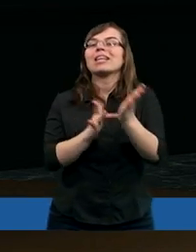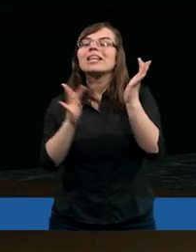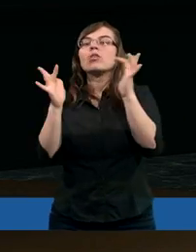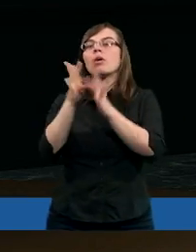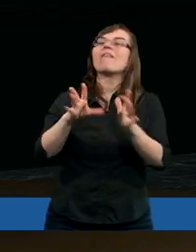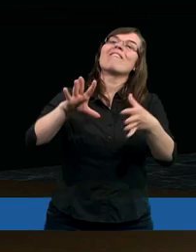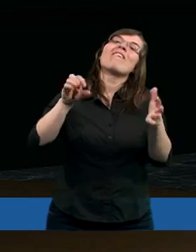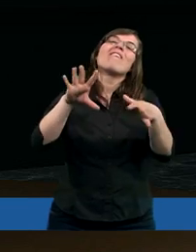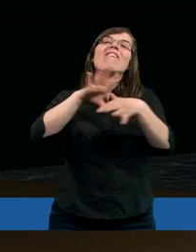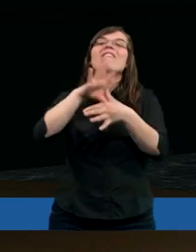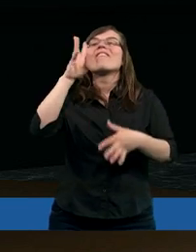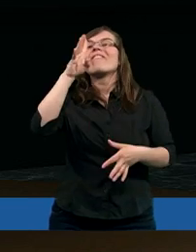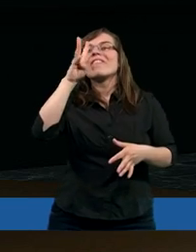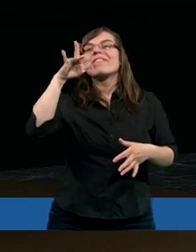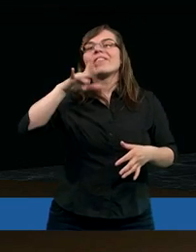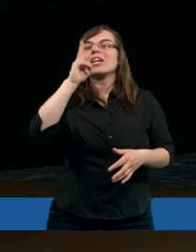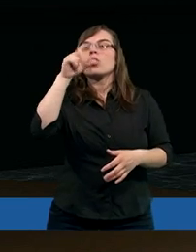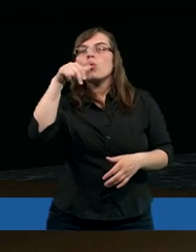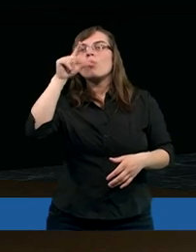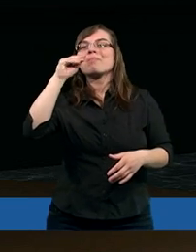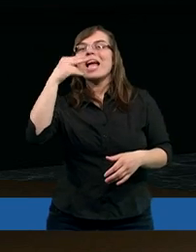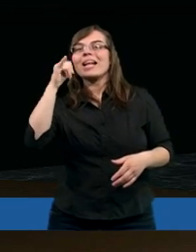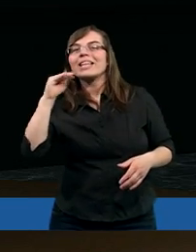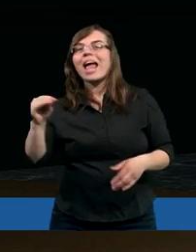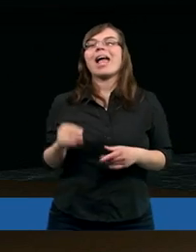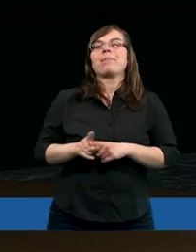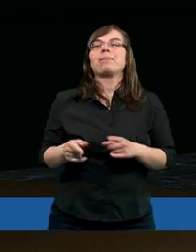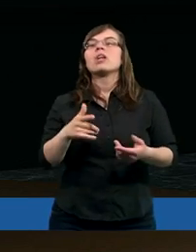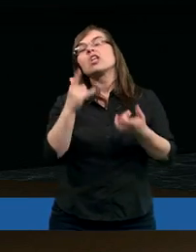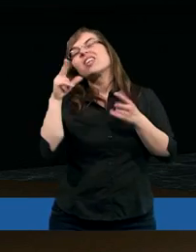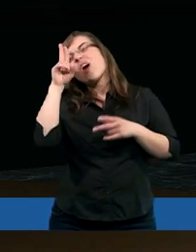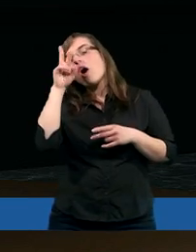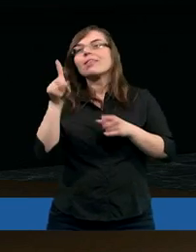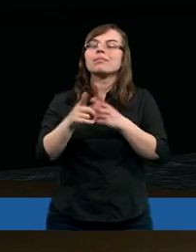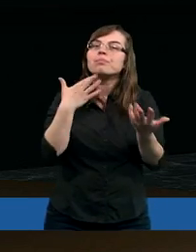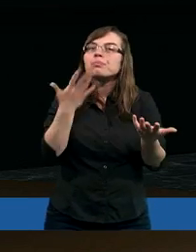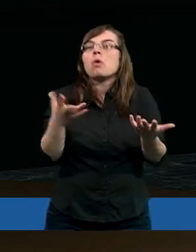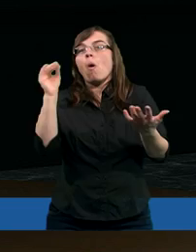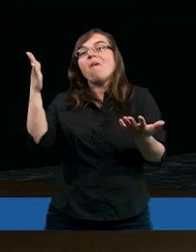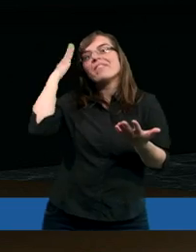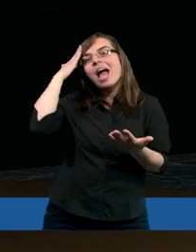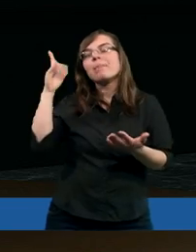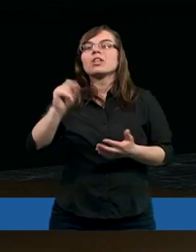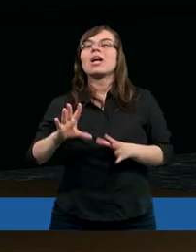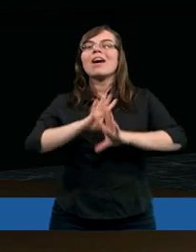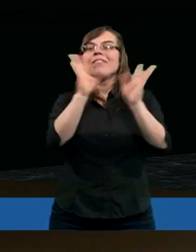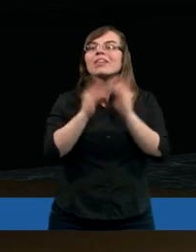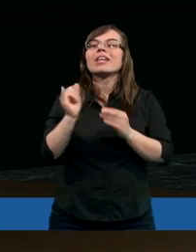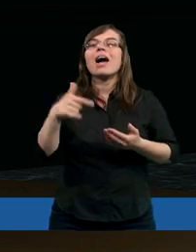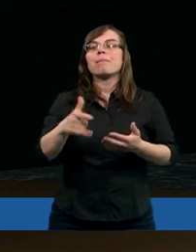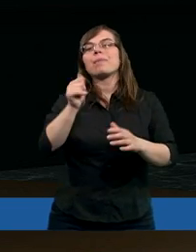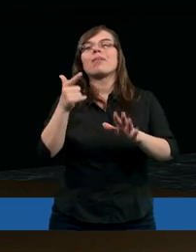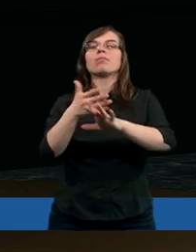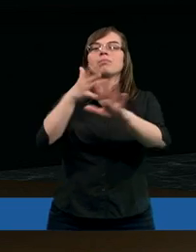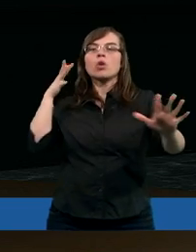Chrystusa, czy wykupieniu. Mnie się to tak kojarzy, bo wiemy, że wszyscy jakby w